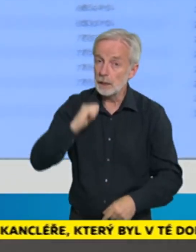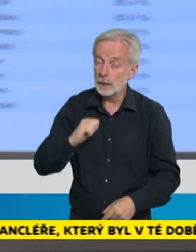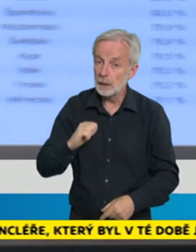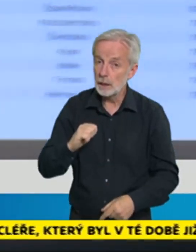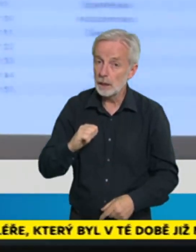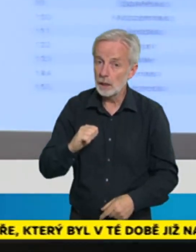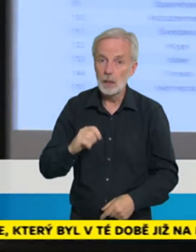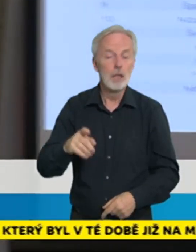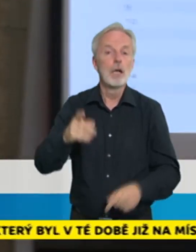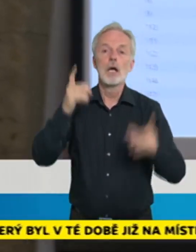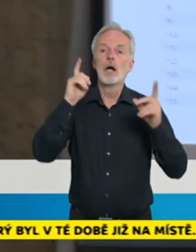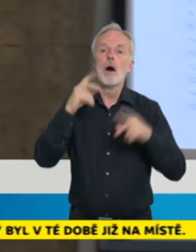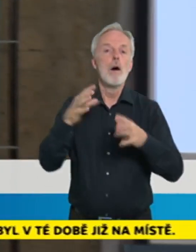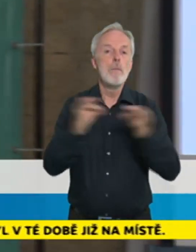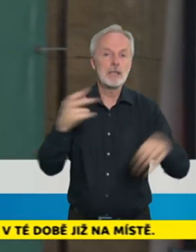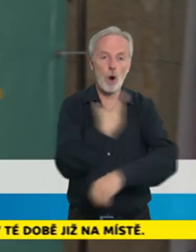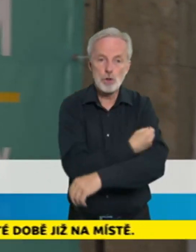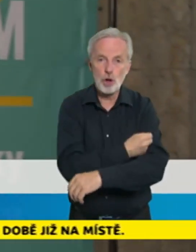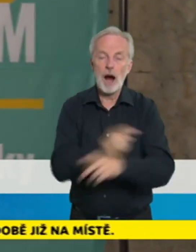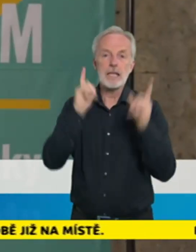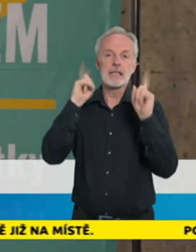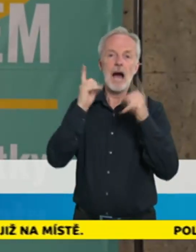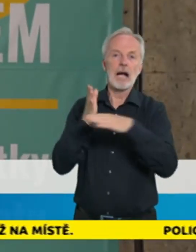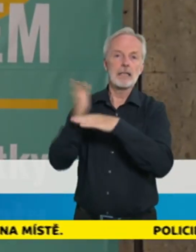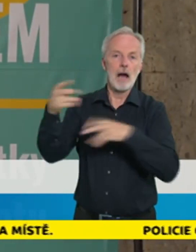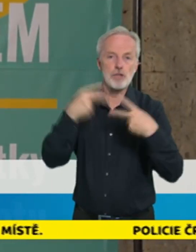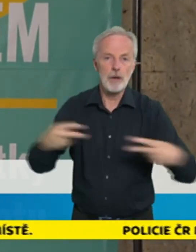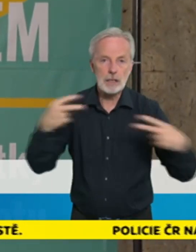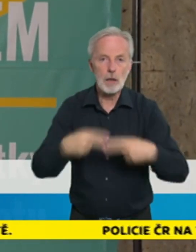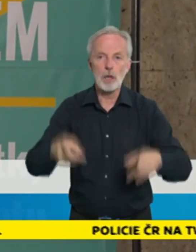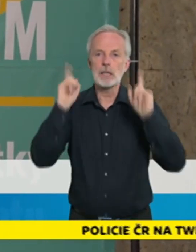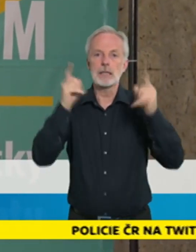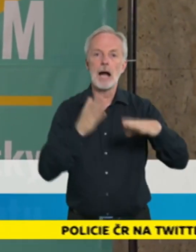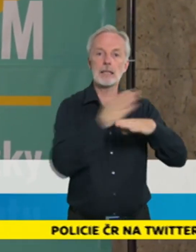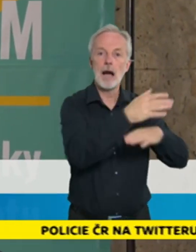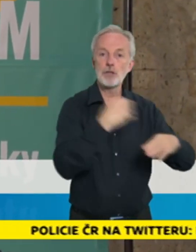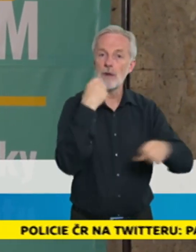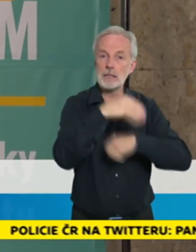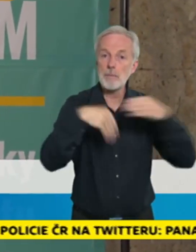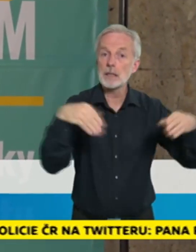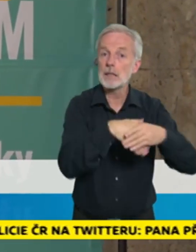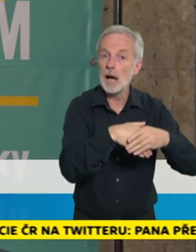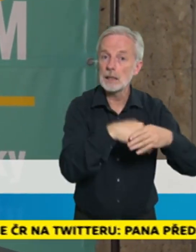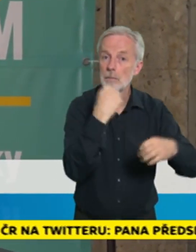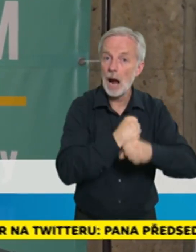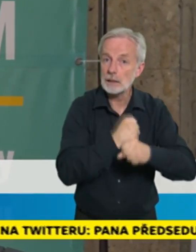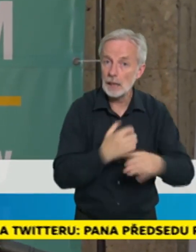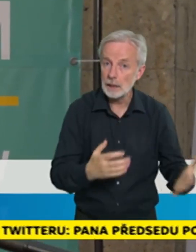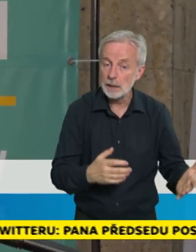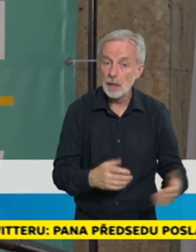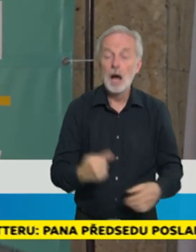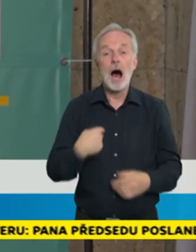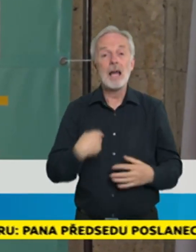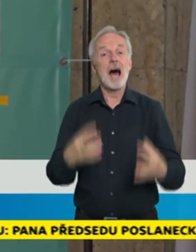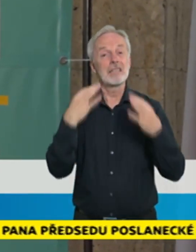restaurace, nepůjdete do zaměstnání, nebylo je to i na očkování. A já si skoro opravdu strašně přeju, aby Česká republika